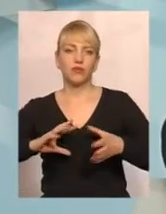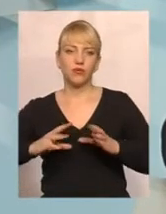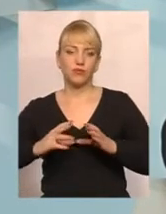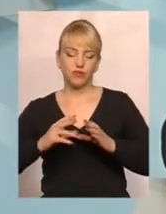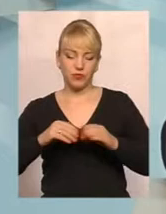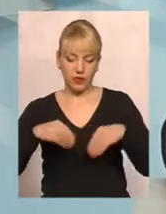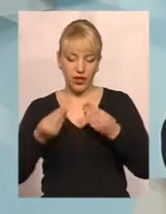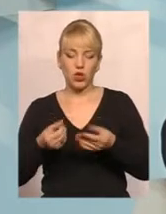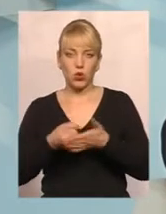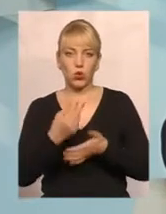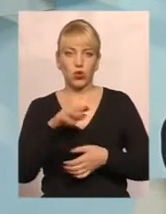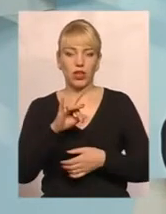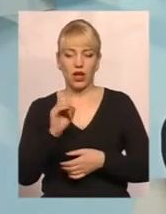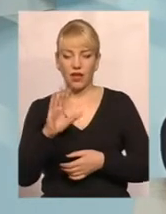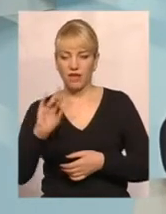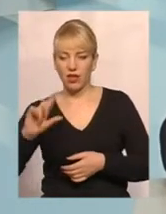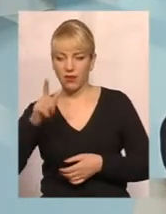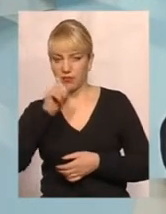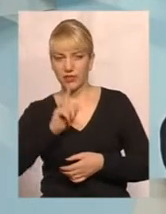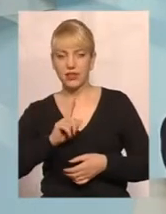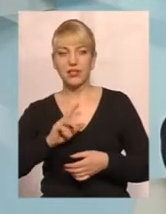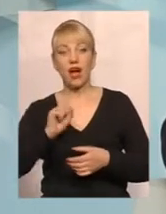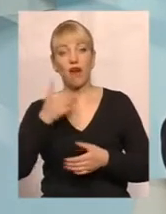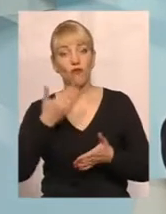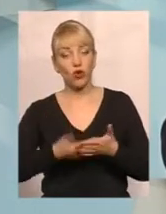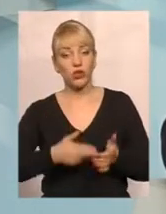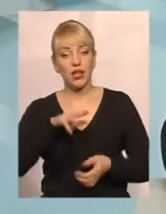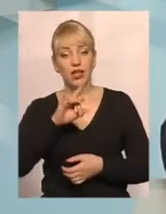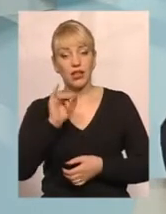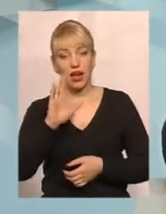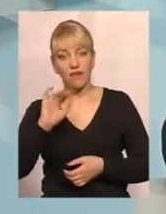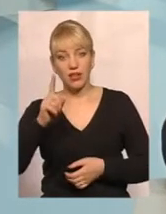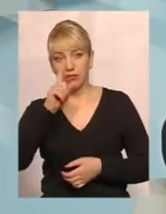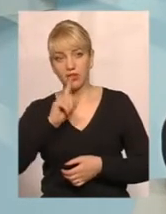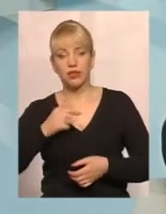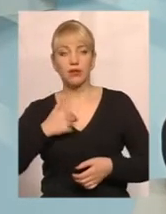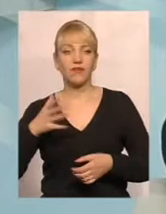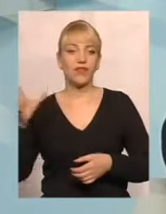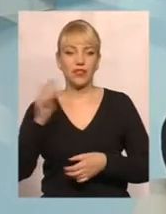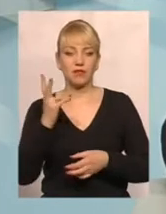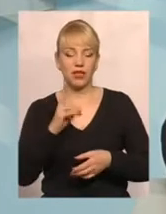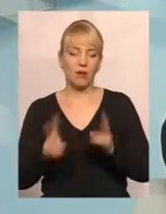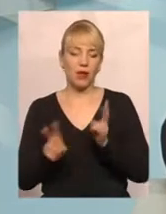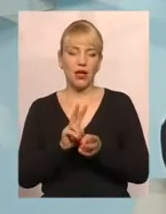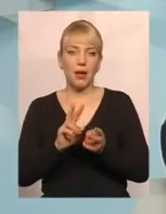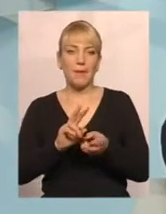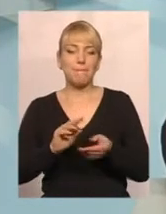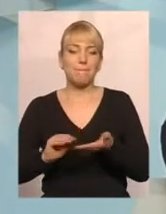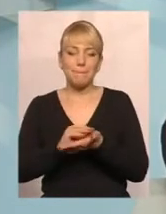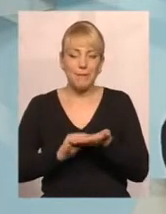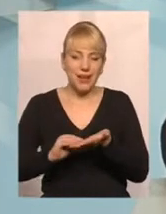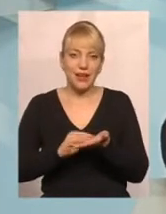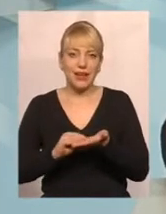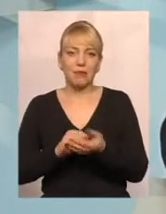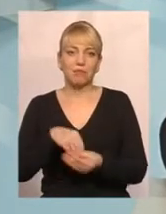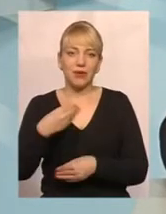травня місяця, до закінчення опалювального періоду. А ось з травня місяця ми маємо всім перепризначити знову ж таки субсидію